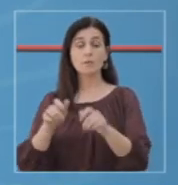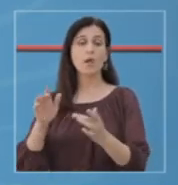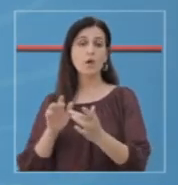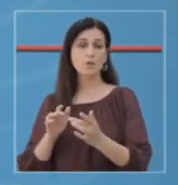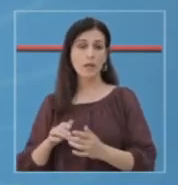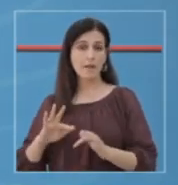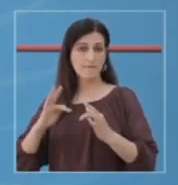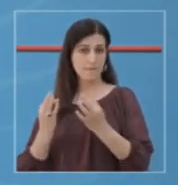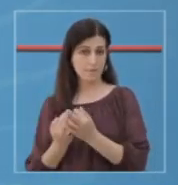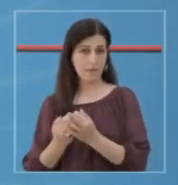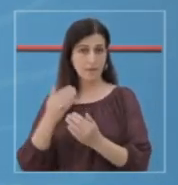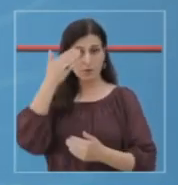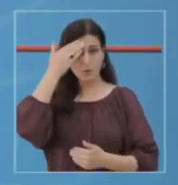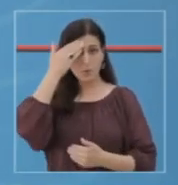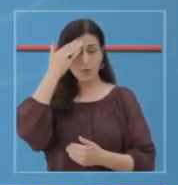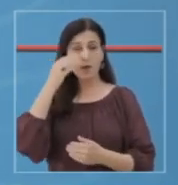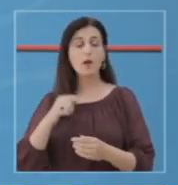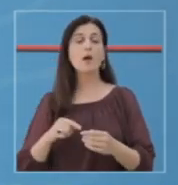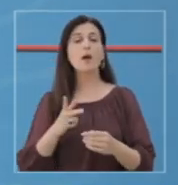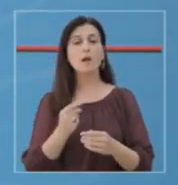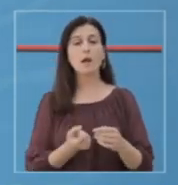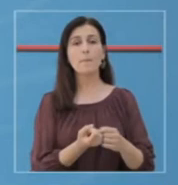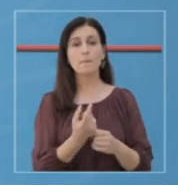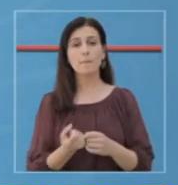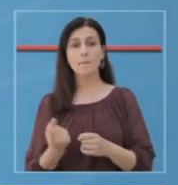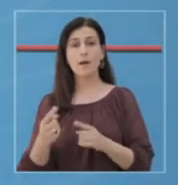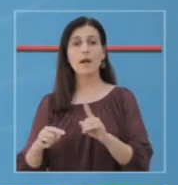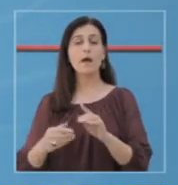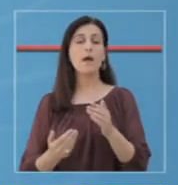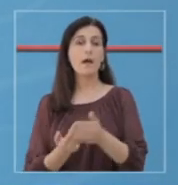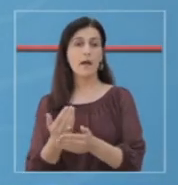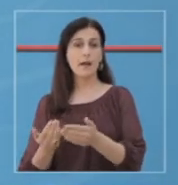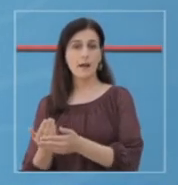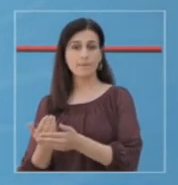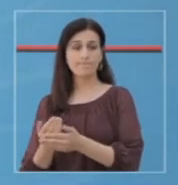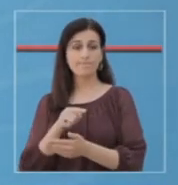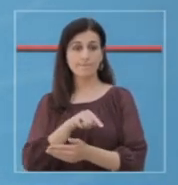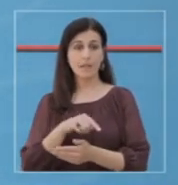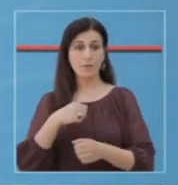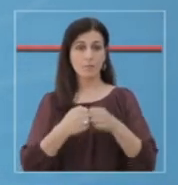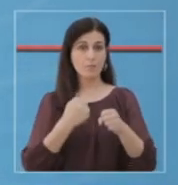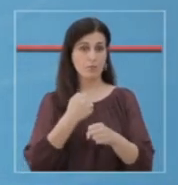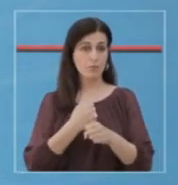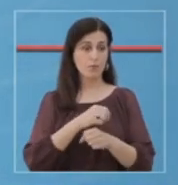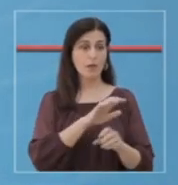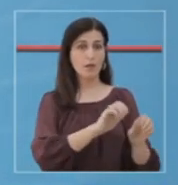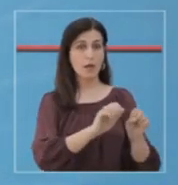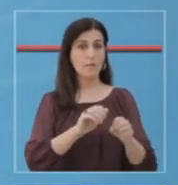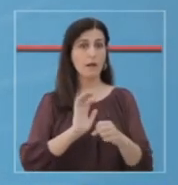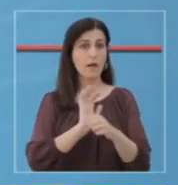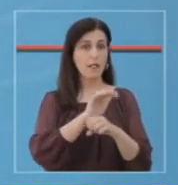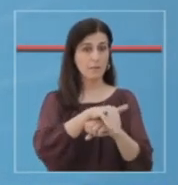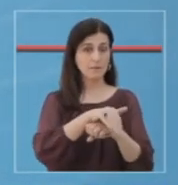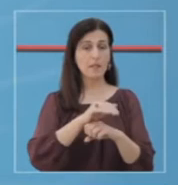janë kontakte familjare dhe një piesë e tyre janë raste të reja duke undjeku në mënyrë aktive në procesin e etimit në Elbasan,